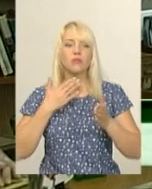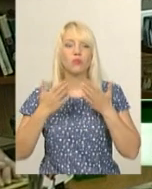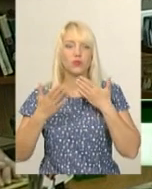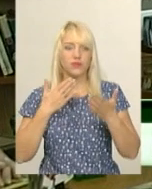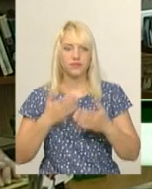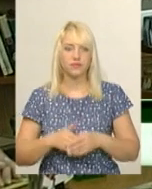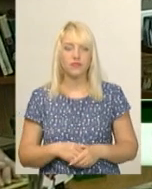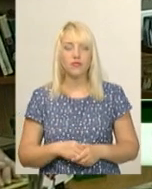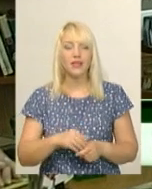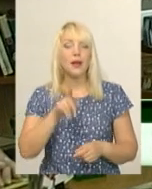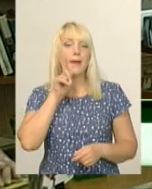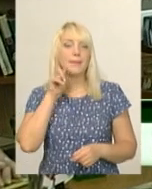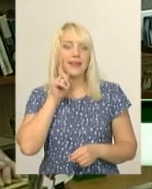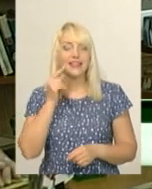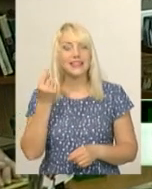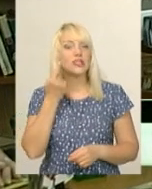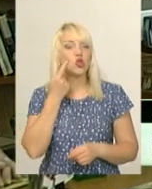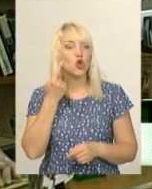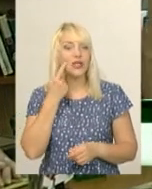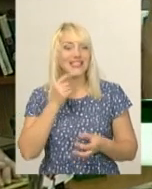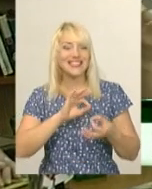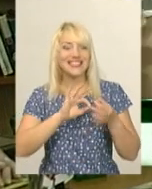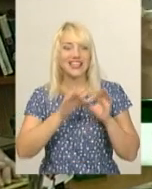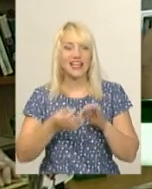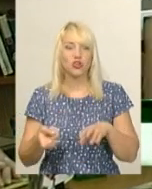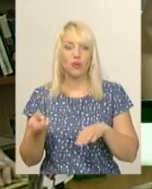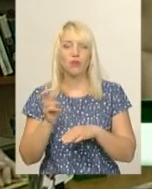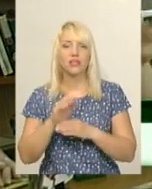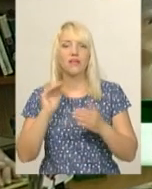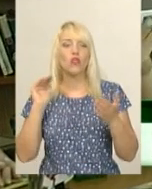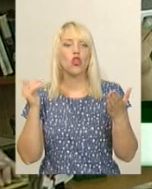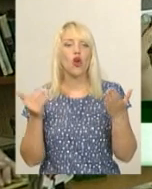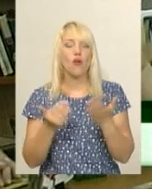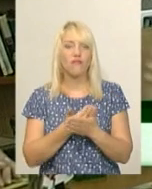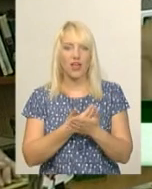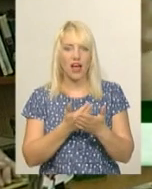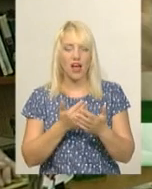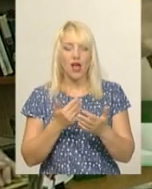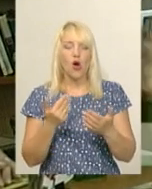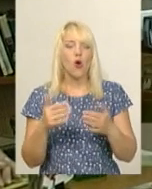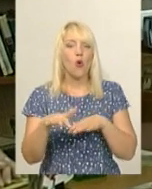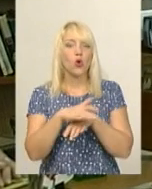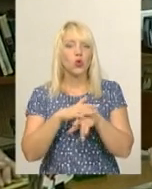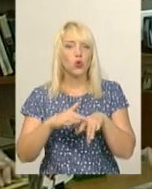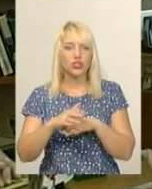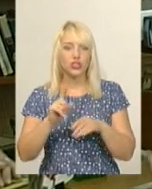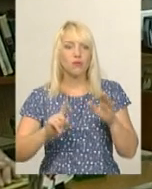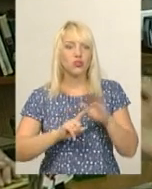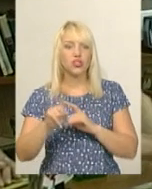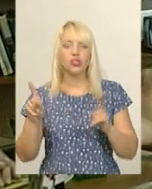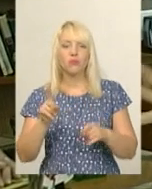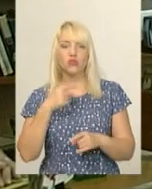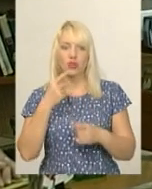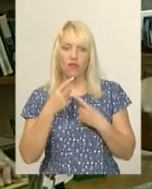бувають соромізливими і дуже складно прийти в нове оточення і комунікувати одразу, починати про щось розмовляти.